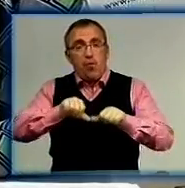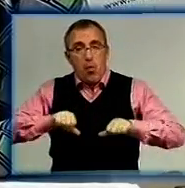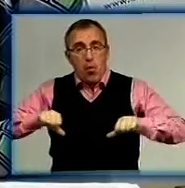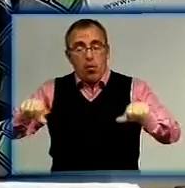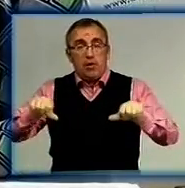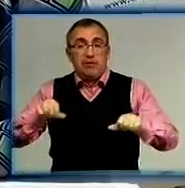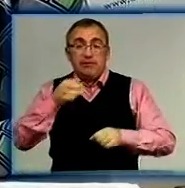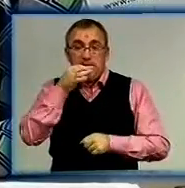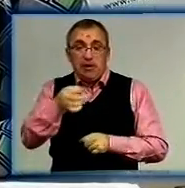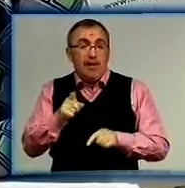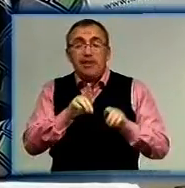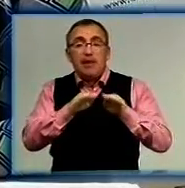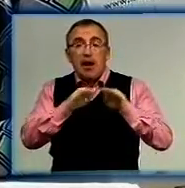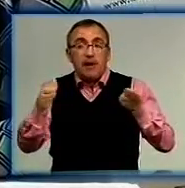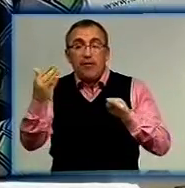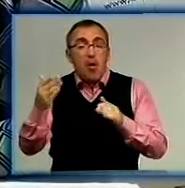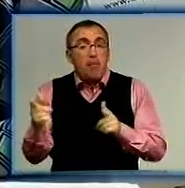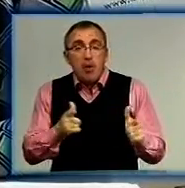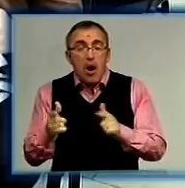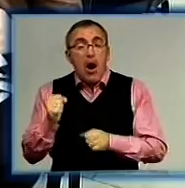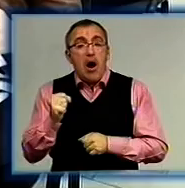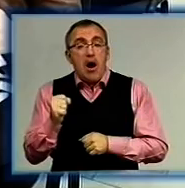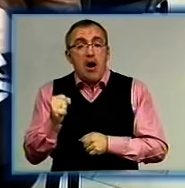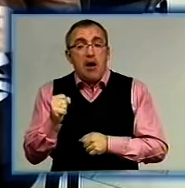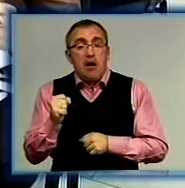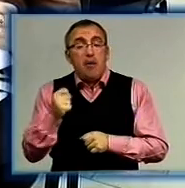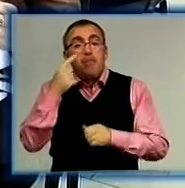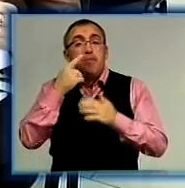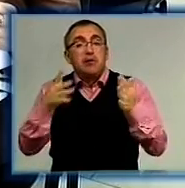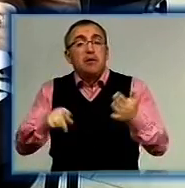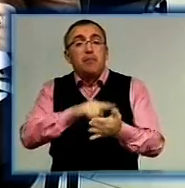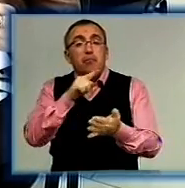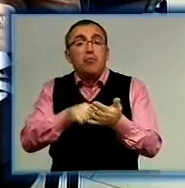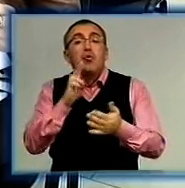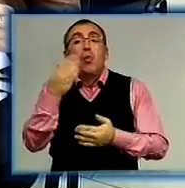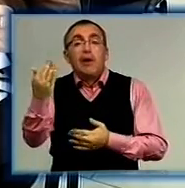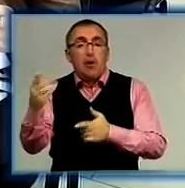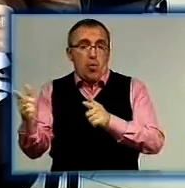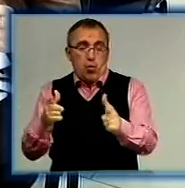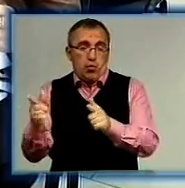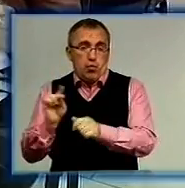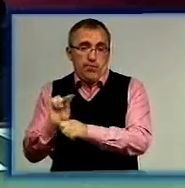скажімо так, не рівень їх підготовки, а більше питання до того, хто їх готував.